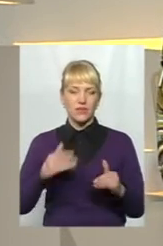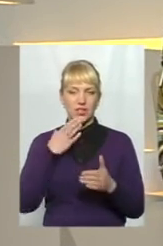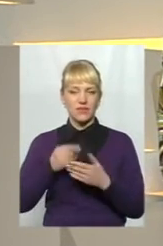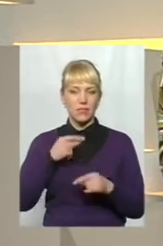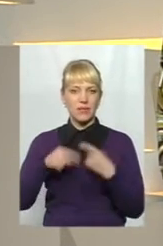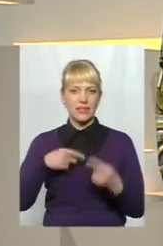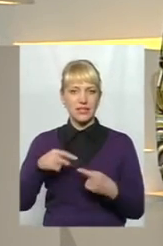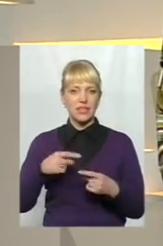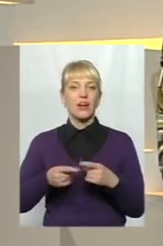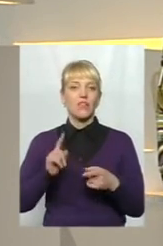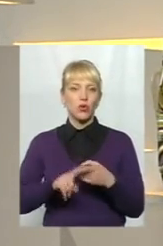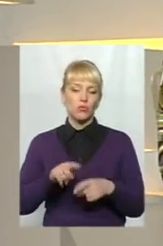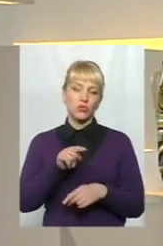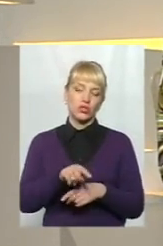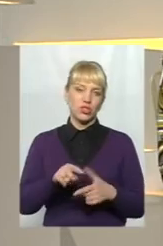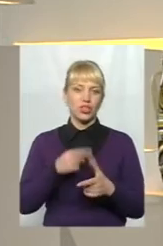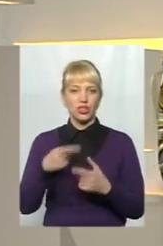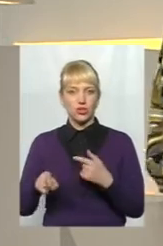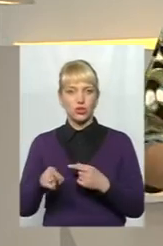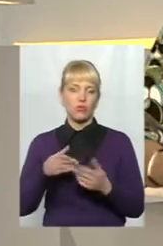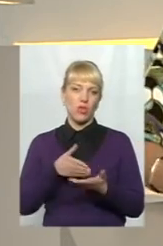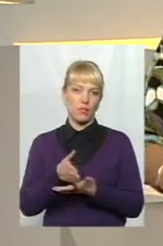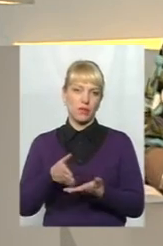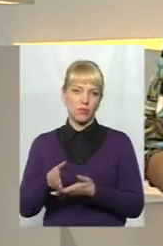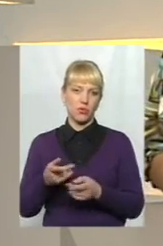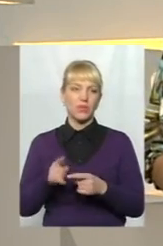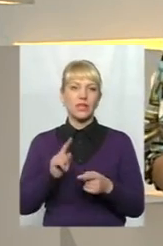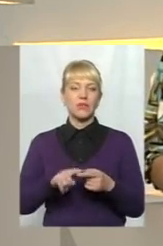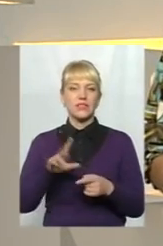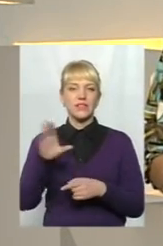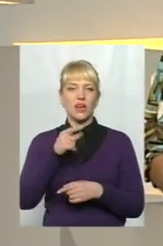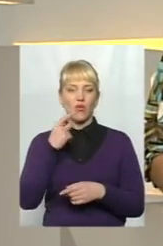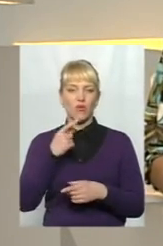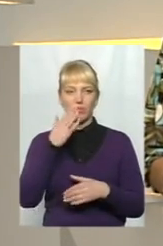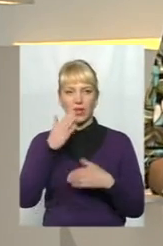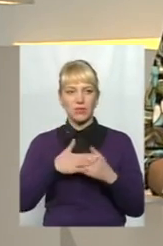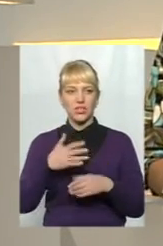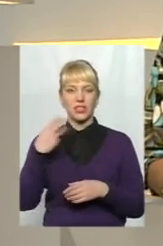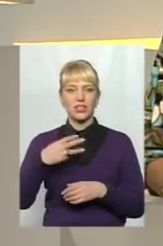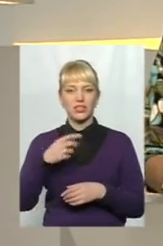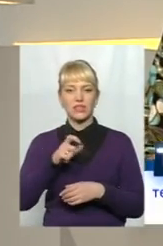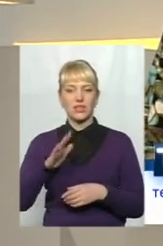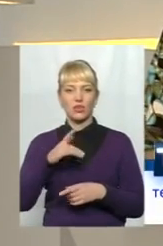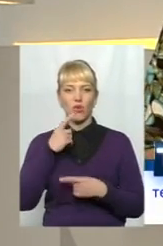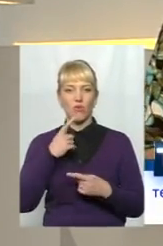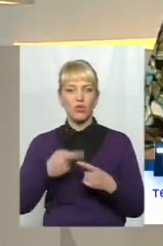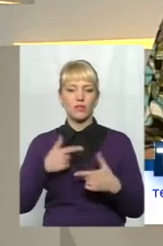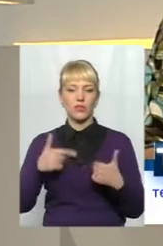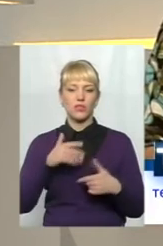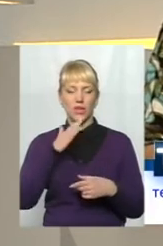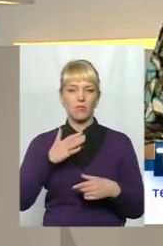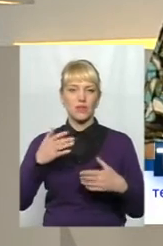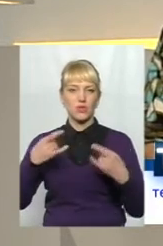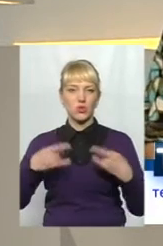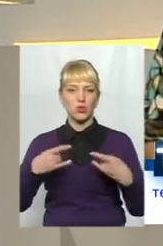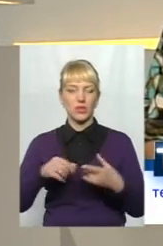бізнес в тому чи іншому напрямку. Отже, про це все найближчих півгодини говоримо з гостями в студії.